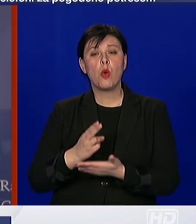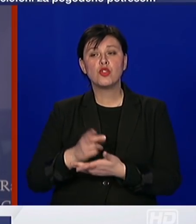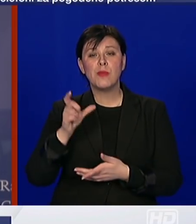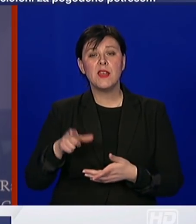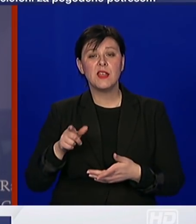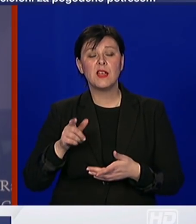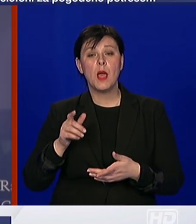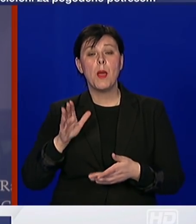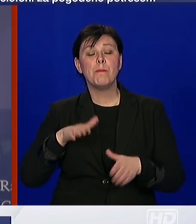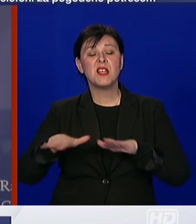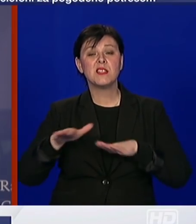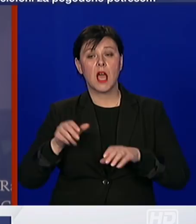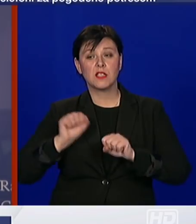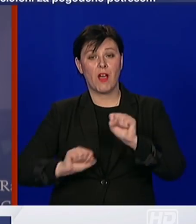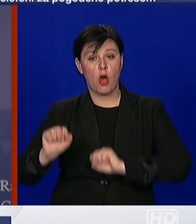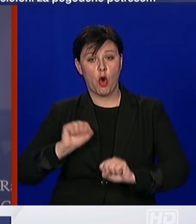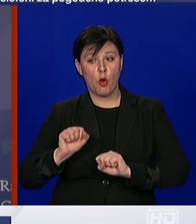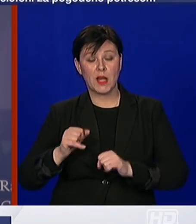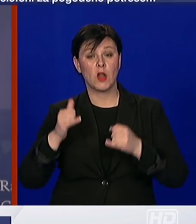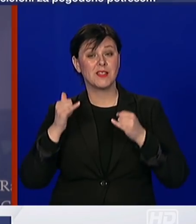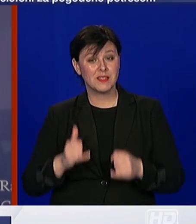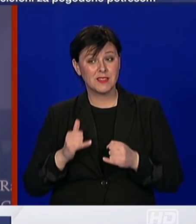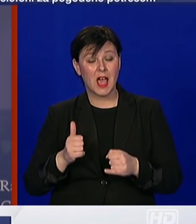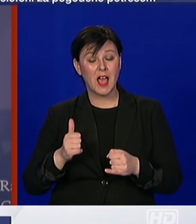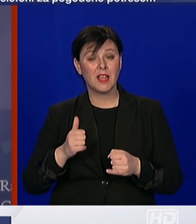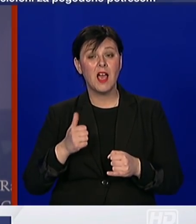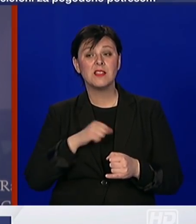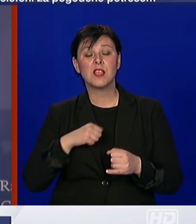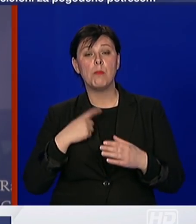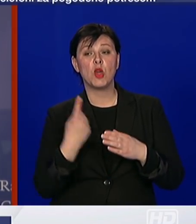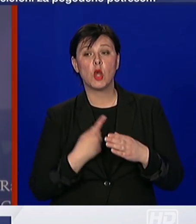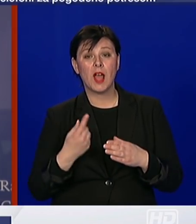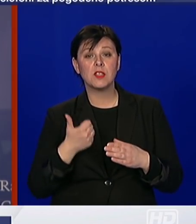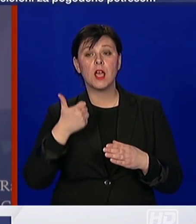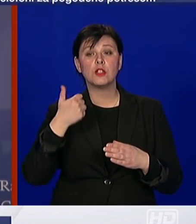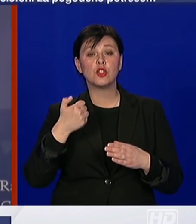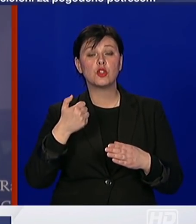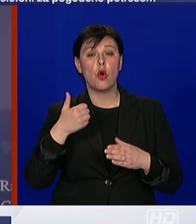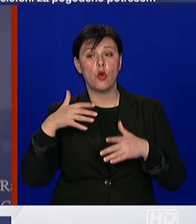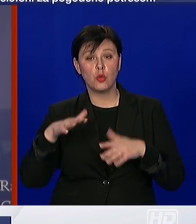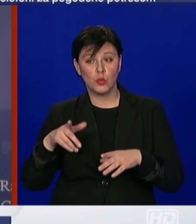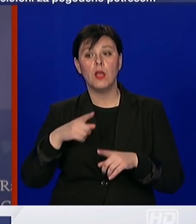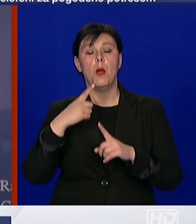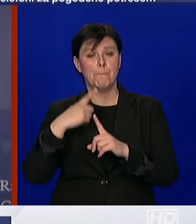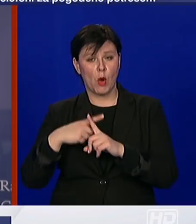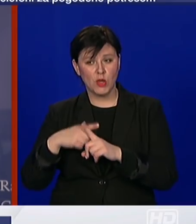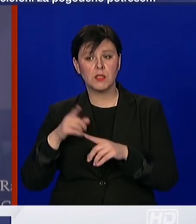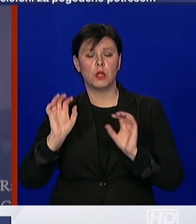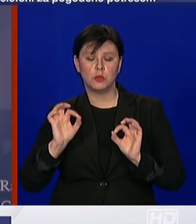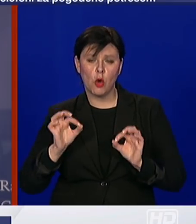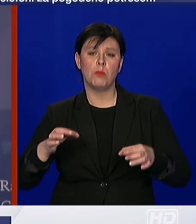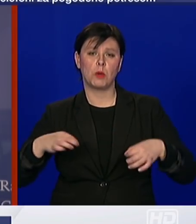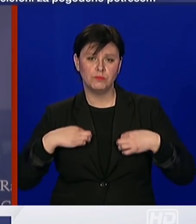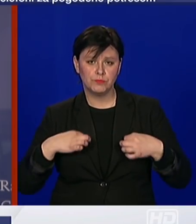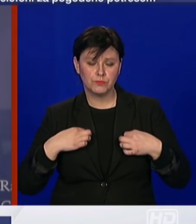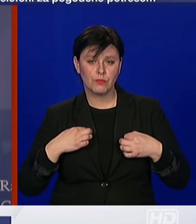obrane. Trenutno se u samoizolaciji nalazi 100 pripadnika, svi pozitivni su dobrog zdravstvenog stanja, s blažim